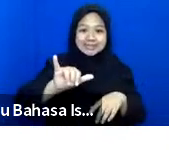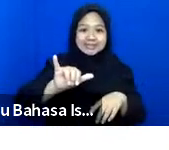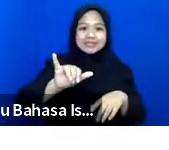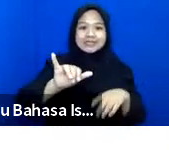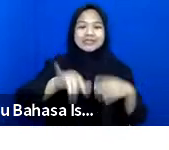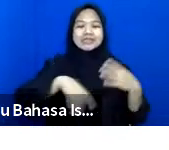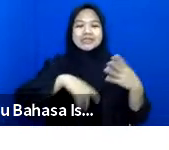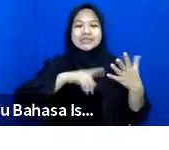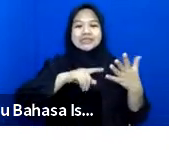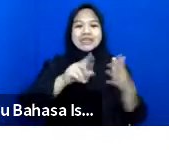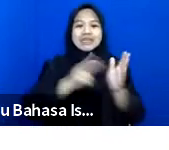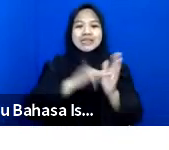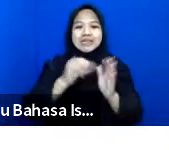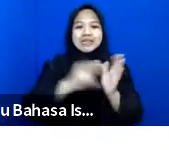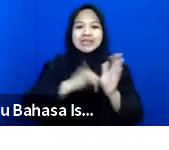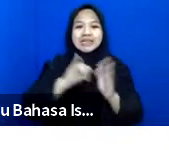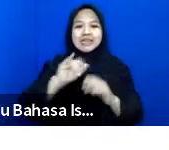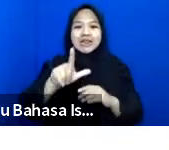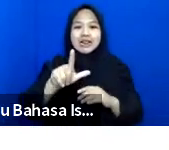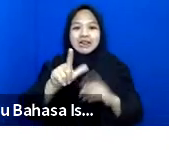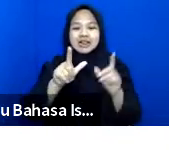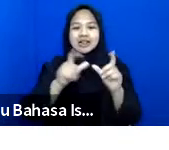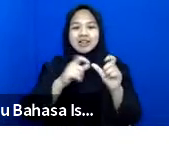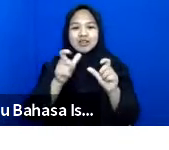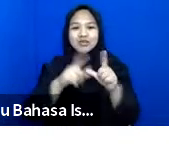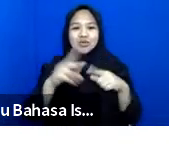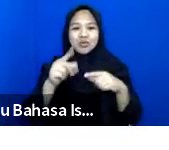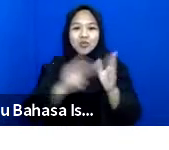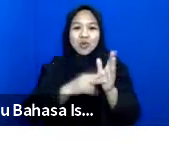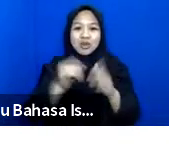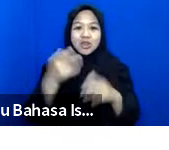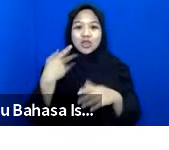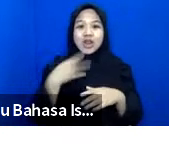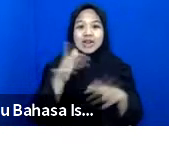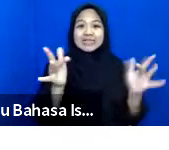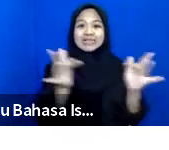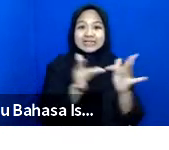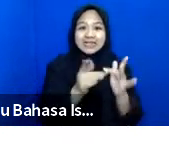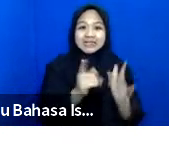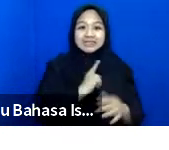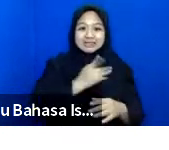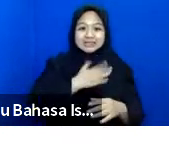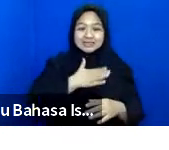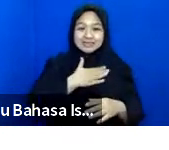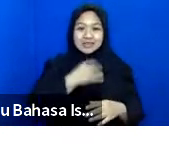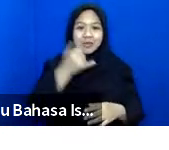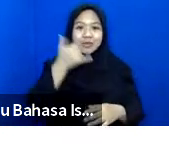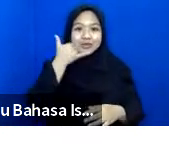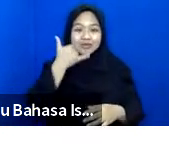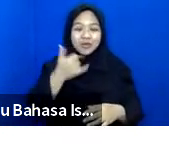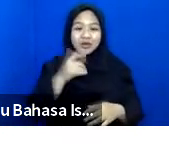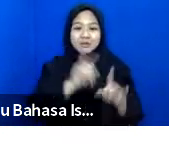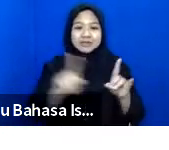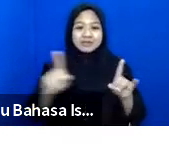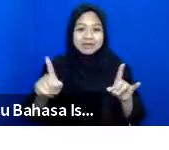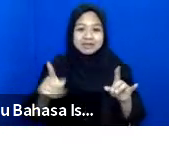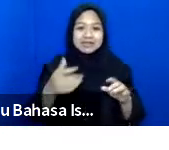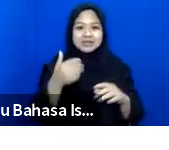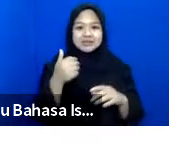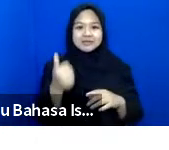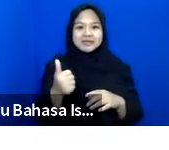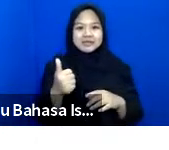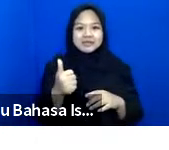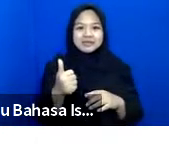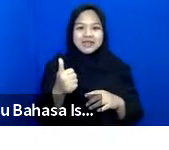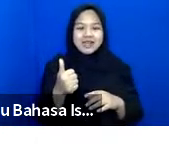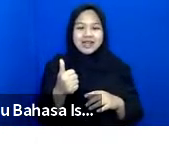Minta Tolong Nanti Chat Pribadi Ke Saya Nomor Telepon Masing-masing Biar Untuk Memudahkan Pengiriman E-Wallet